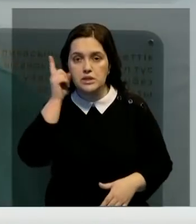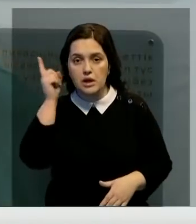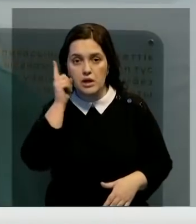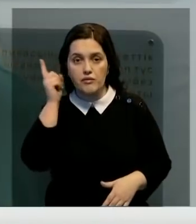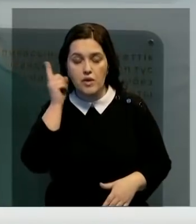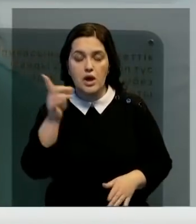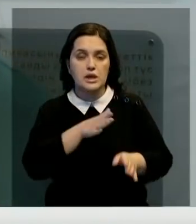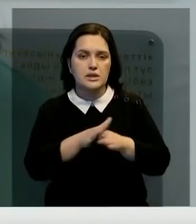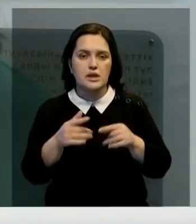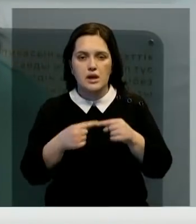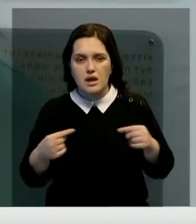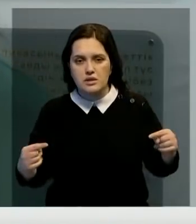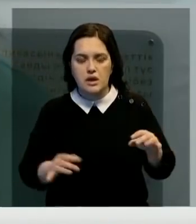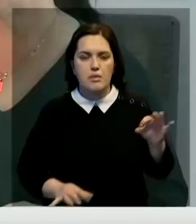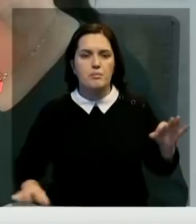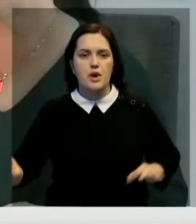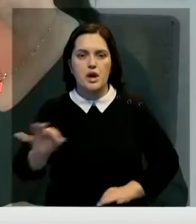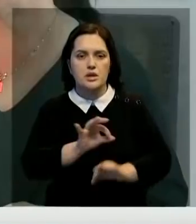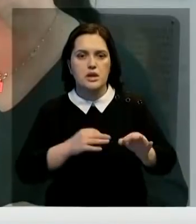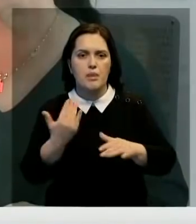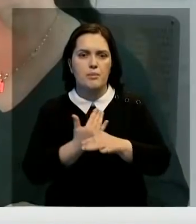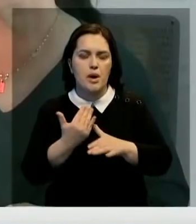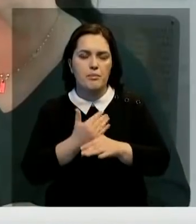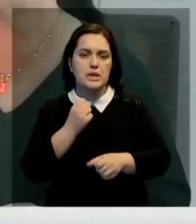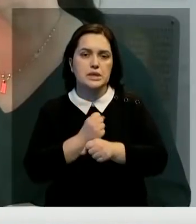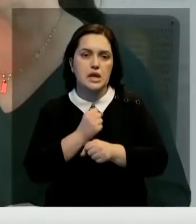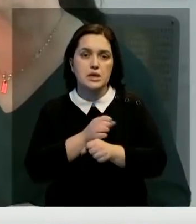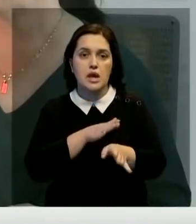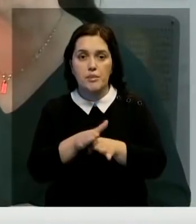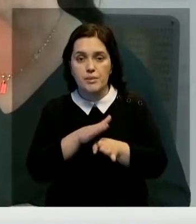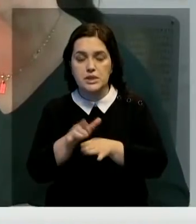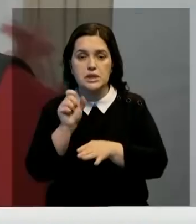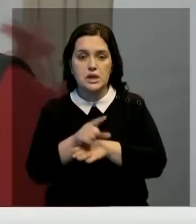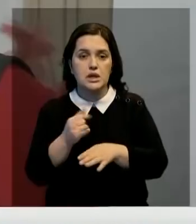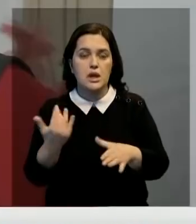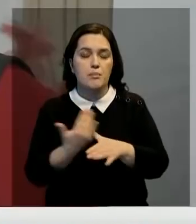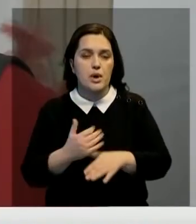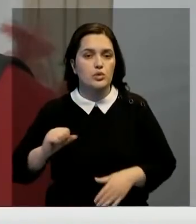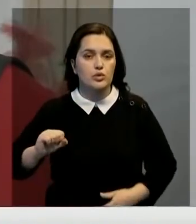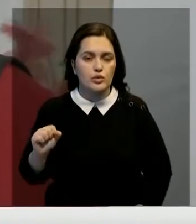Кроме того, реализуем разные проекты, такие как «Помоги сделать домашнее задание» и «Помоги другу».